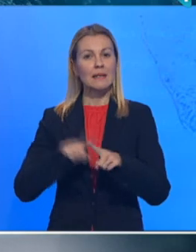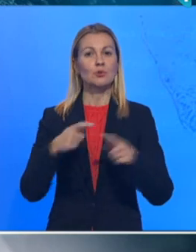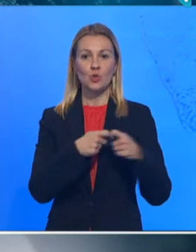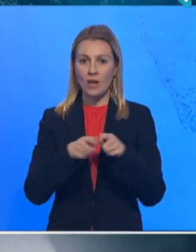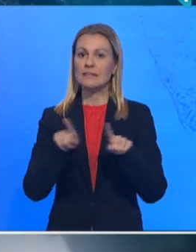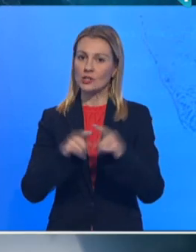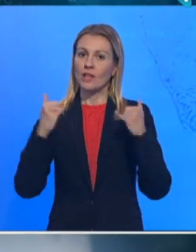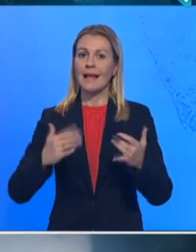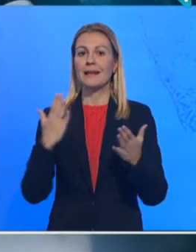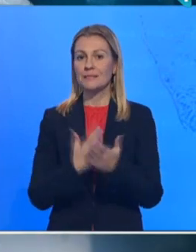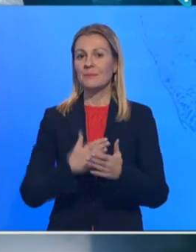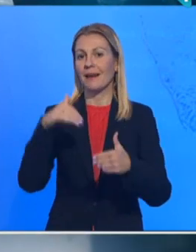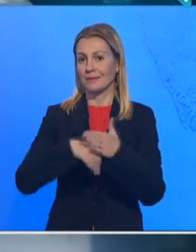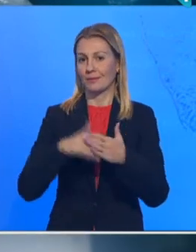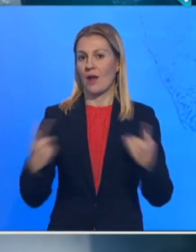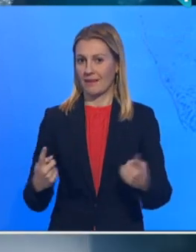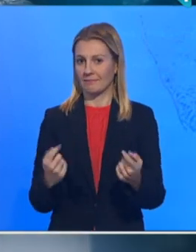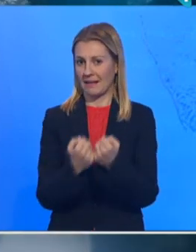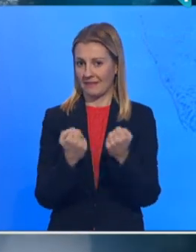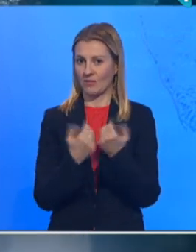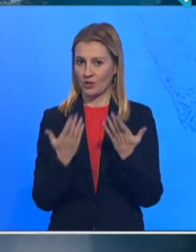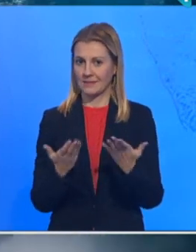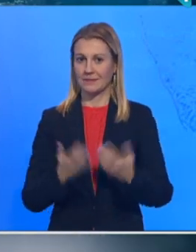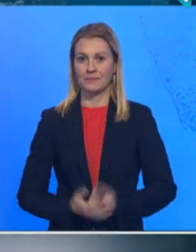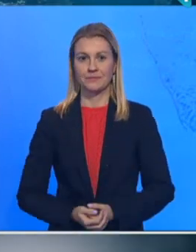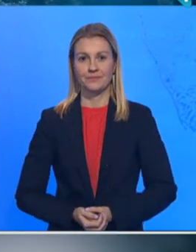koalicije i danas su imale predizborne aktivnosti.